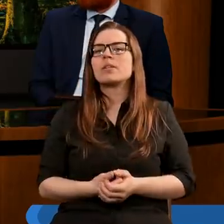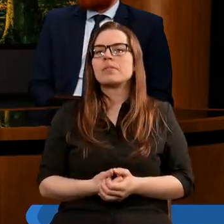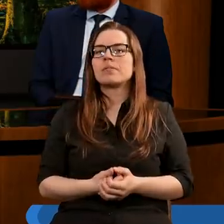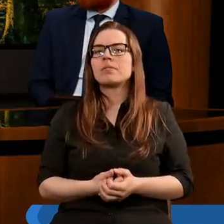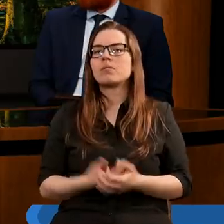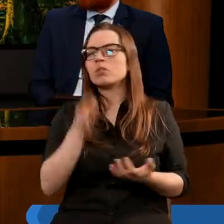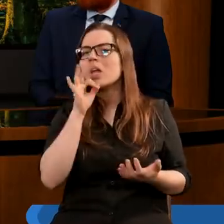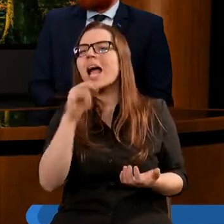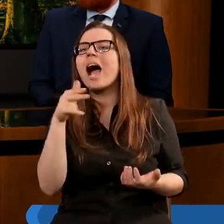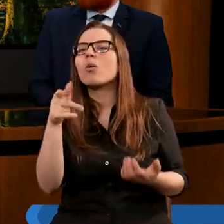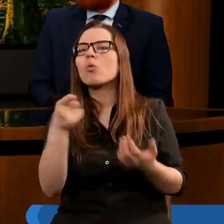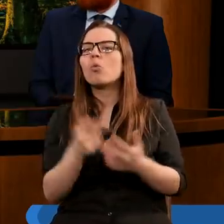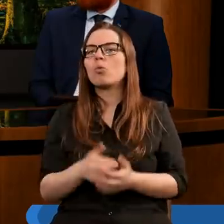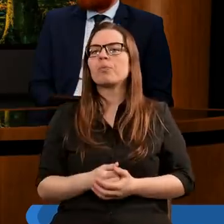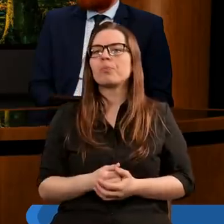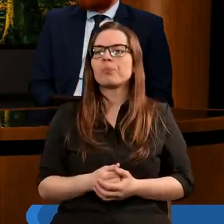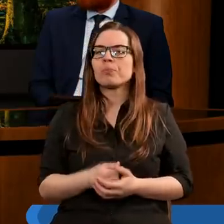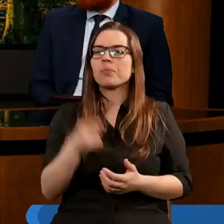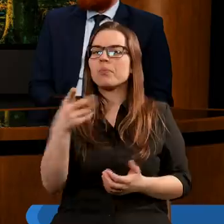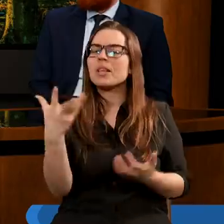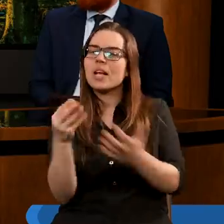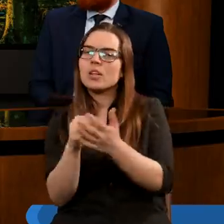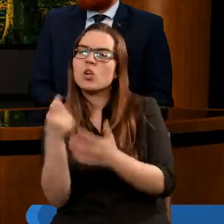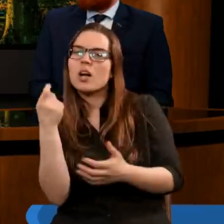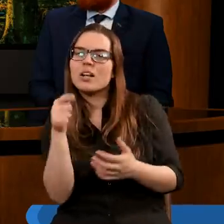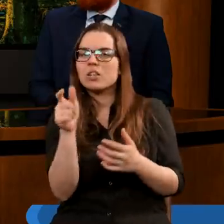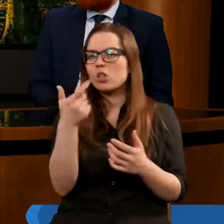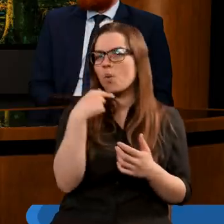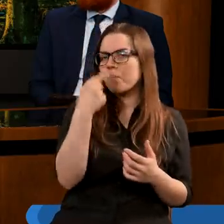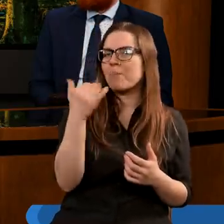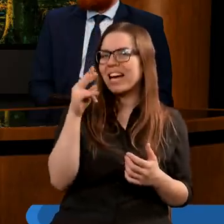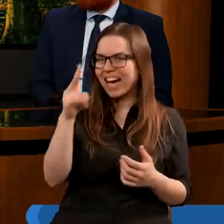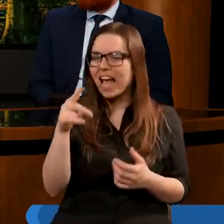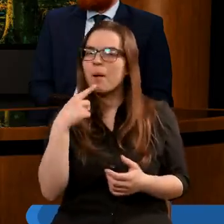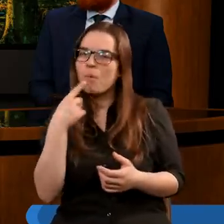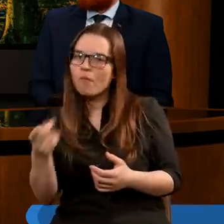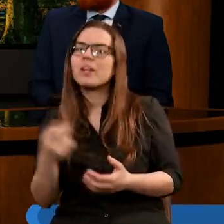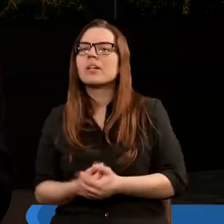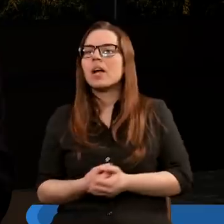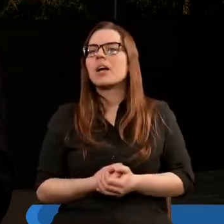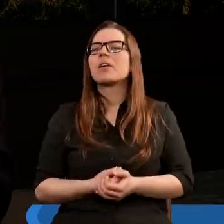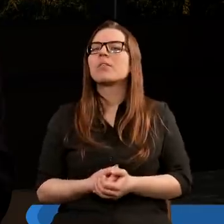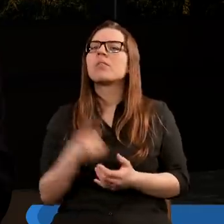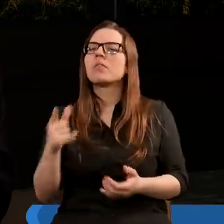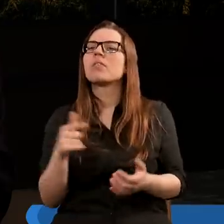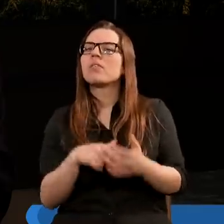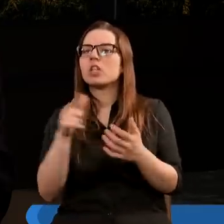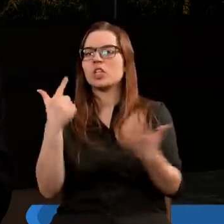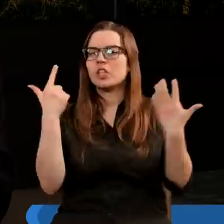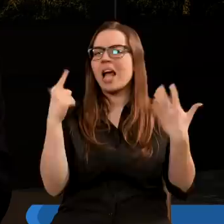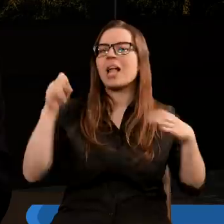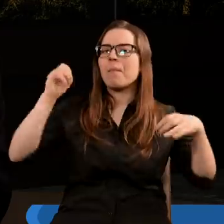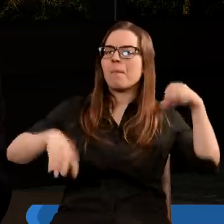Dobrze, Jarku? Ja bym chciał tutaj dodać tylko do tego, co Mirek powiedział, że owe siedem plag